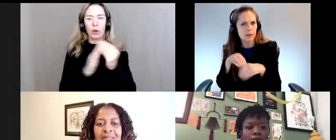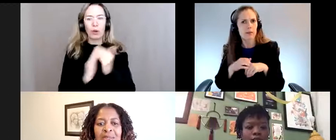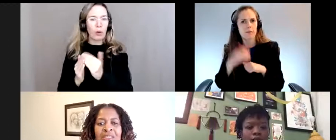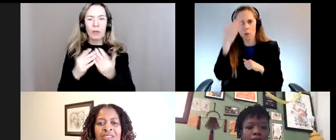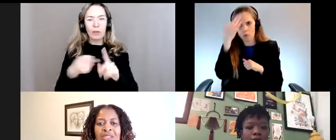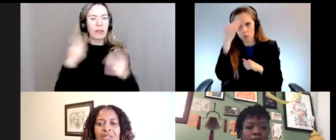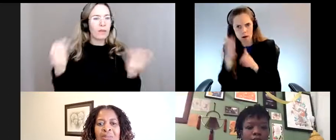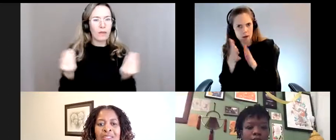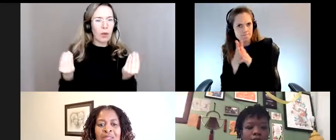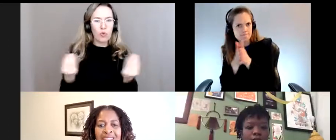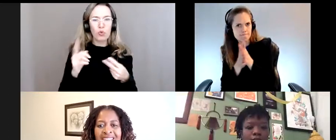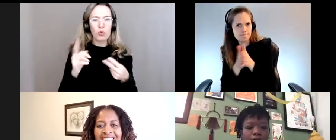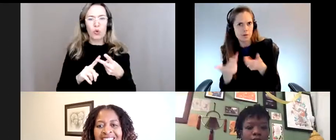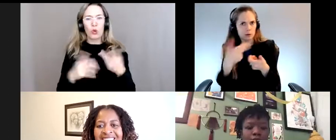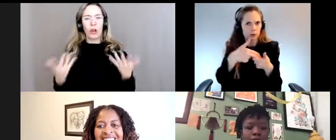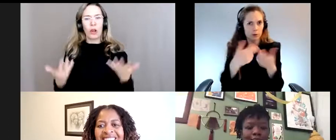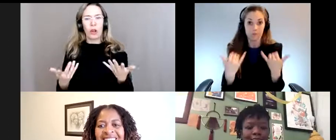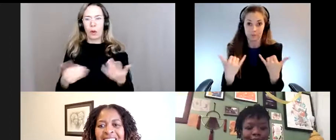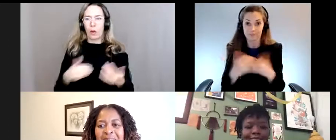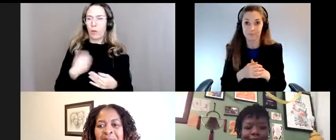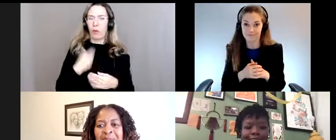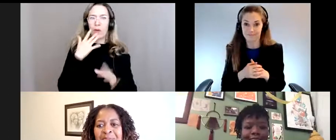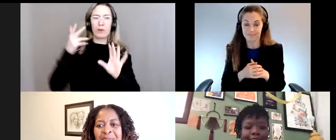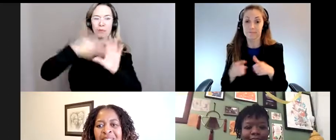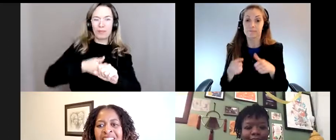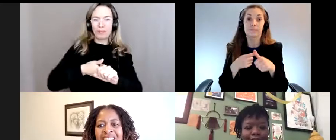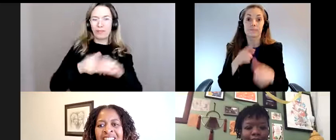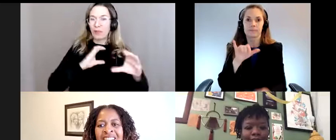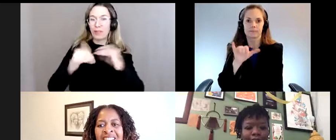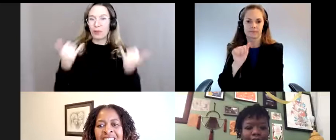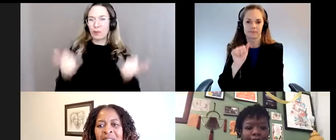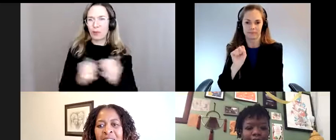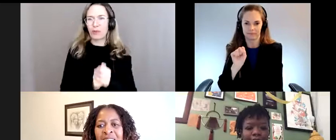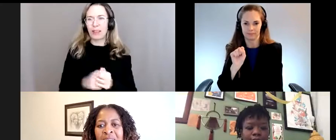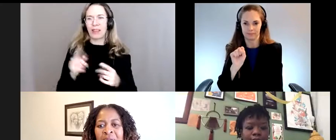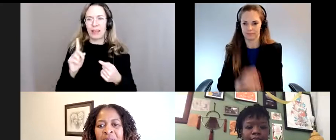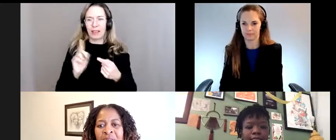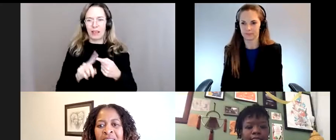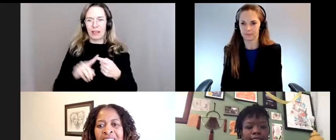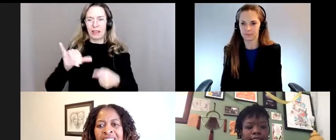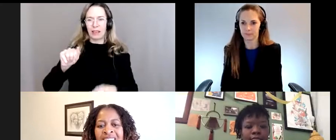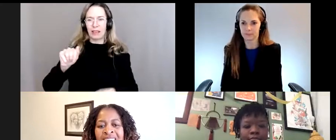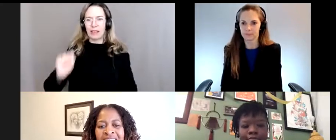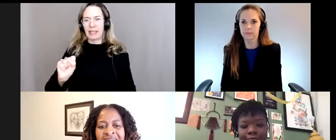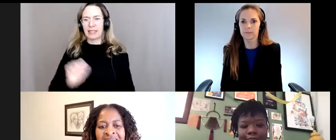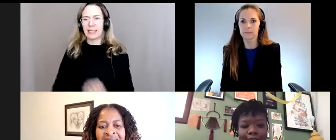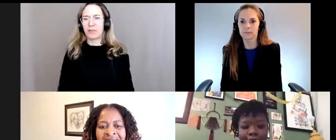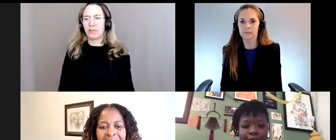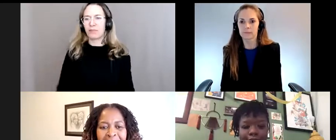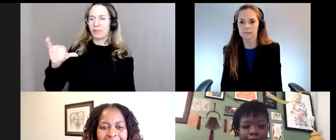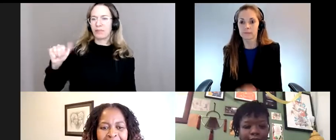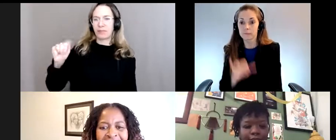et elles font partie, de ce qui les amène à participer de la conversation aujourd'hui. Je vais commencer avec Yas. Yas,